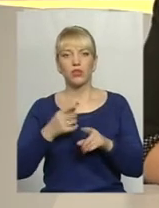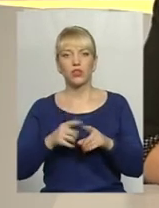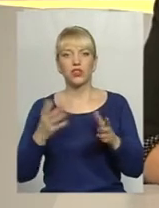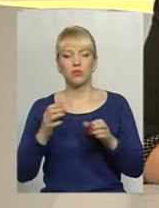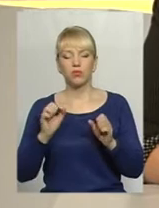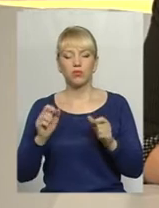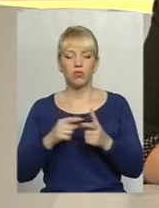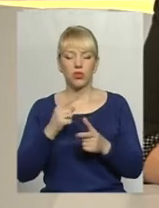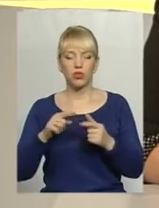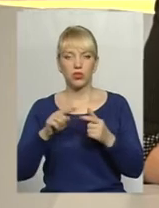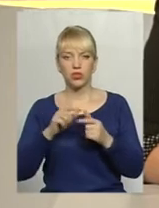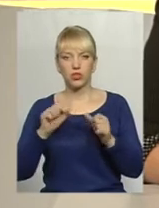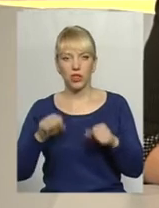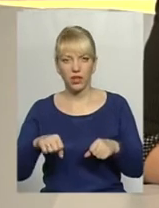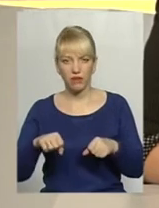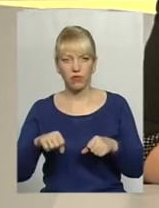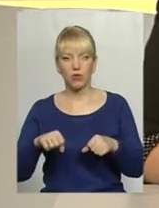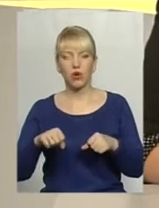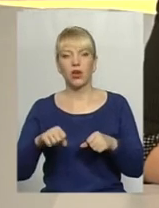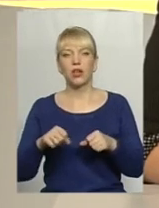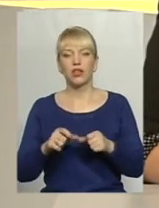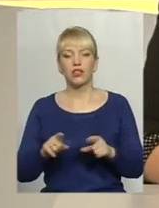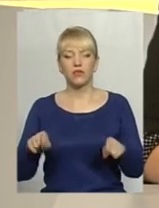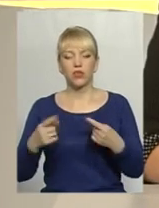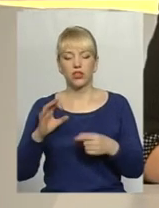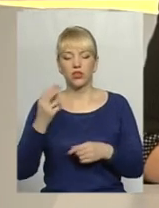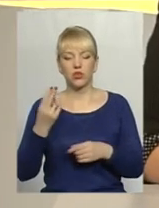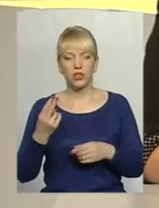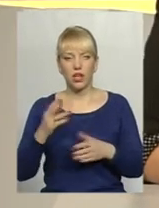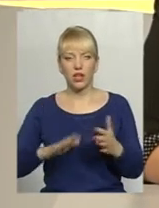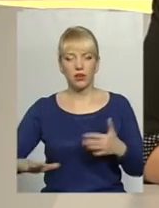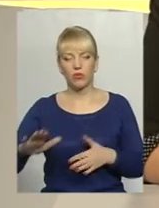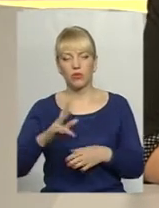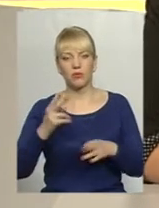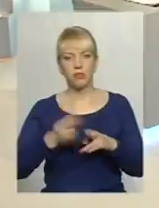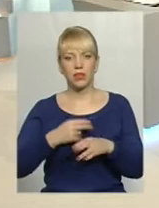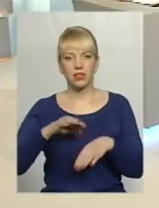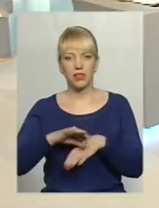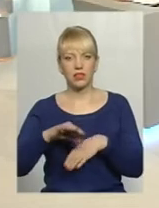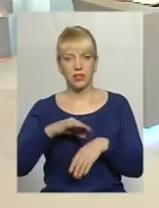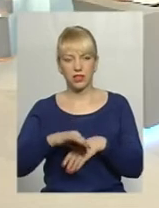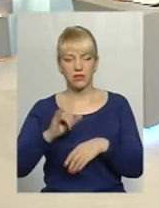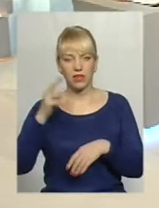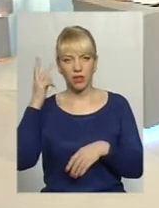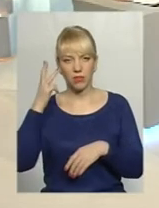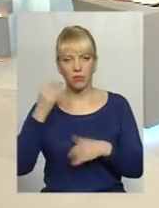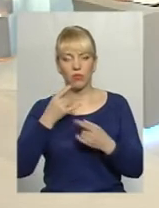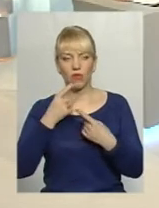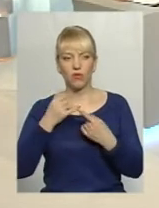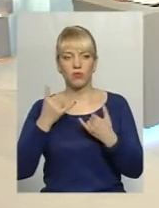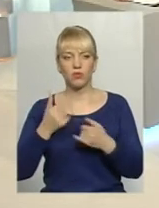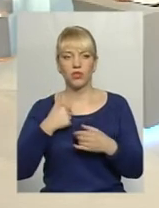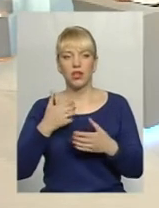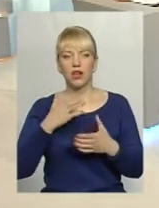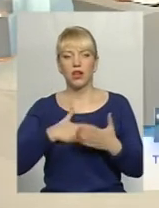створити соціальний простір без насильства на Хмельниччині, поговоримо сьогодні. І я рада вас познайомити з